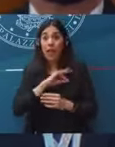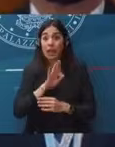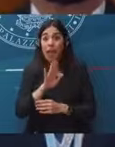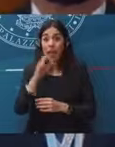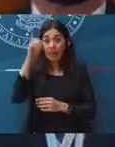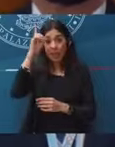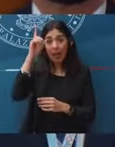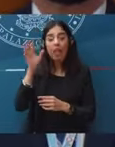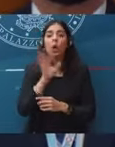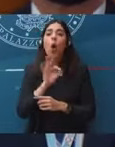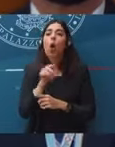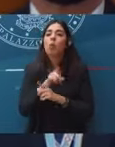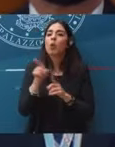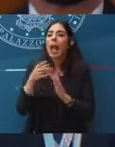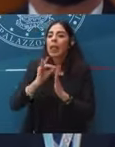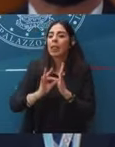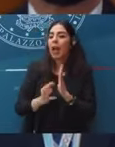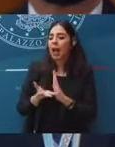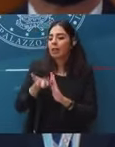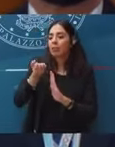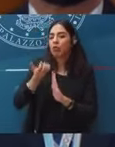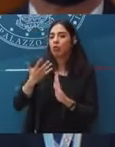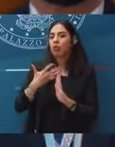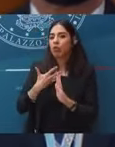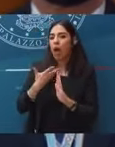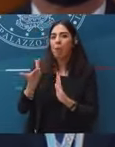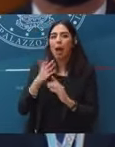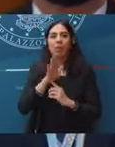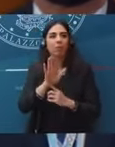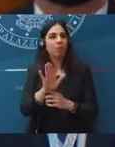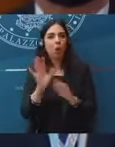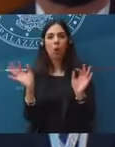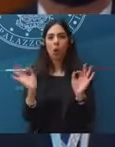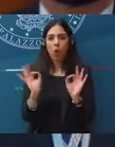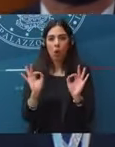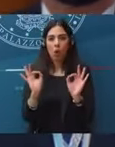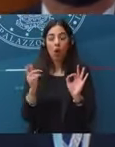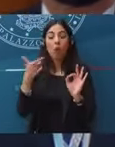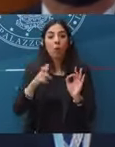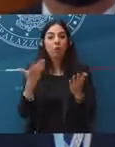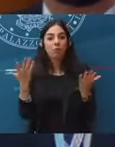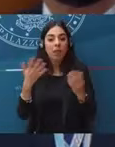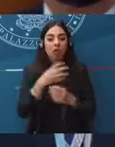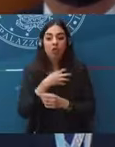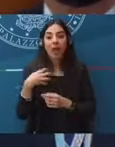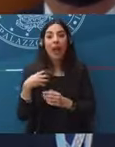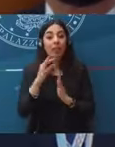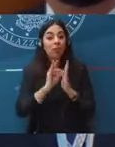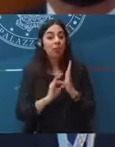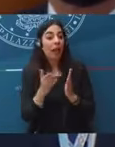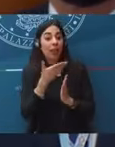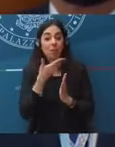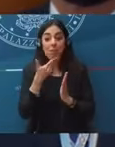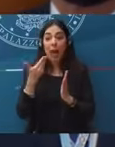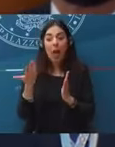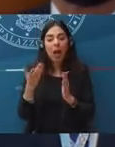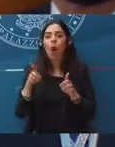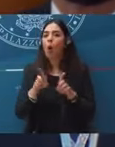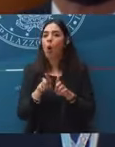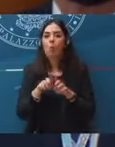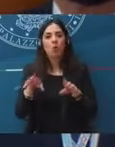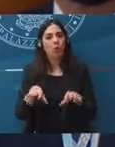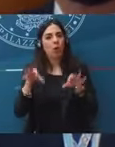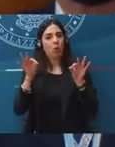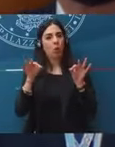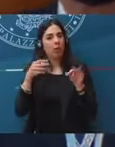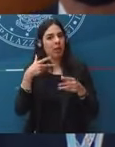dei dati che non sono noti? Perché in assenza di dati scientifici è stato comunque sospeso quella vaccinazione.